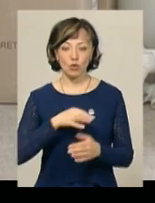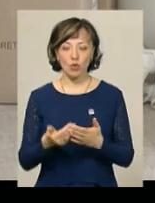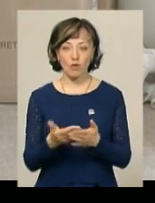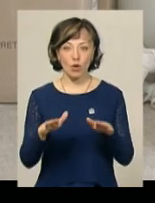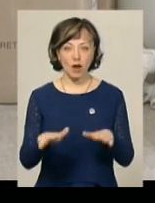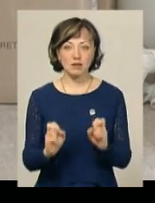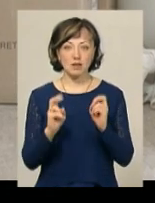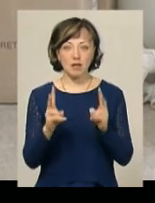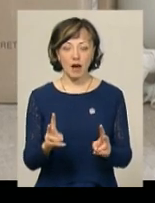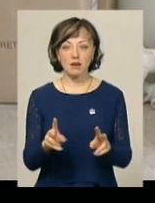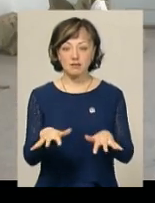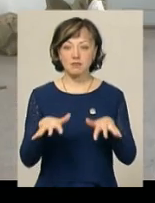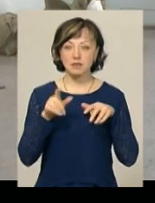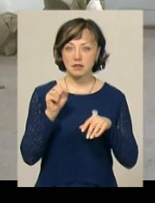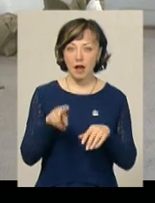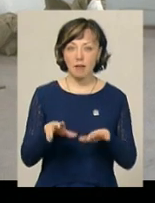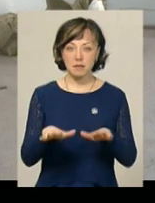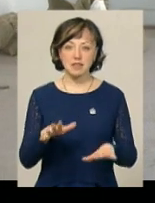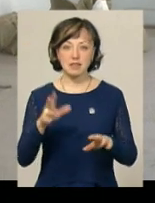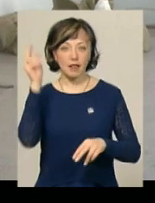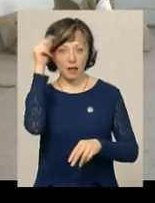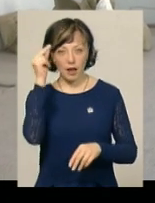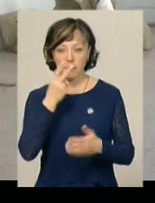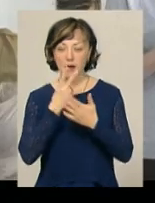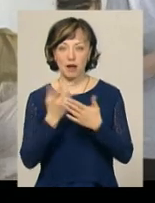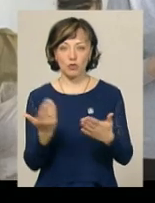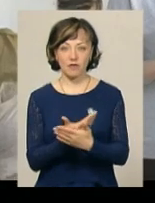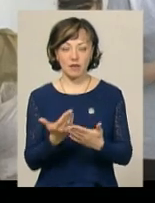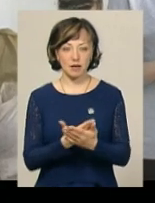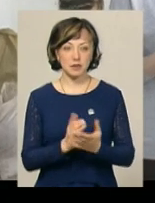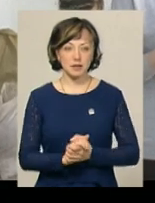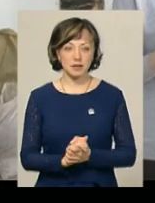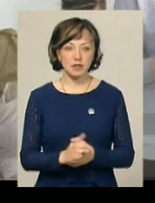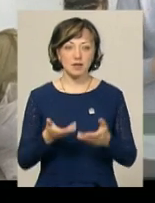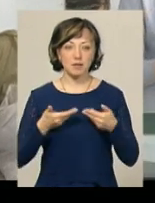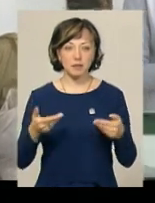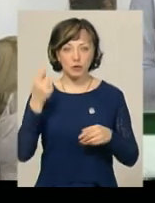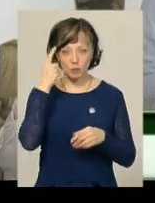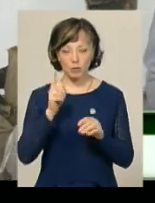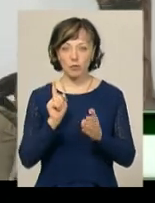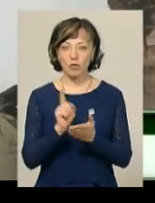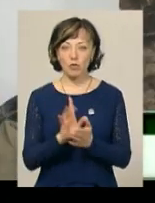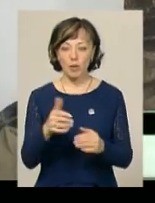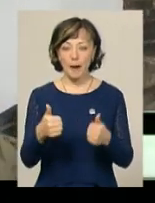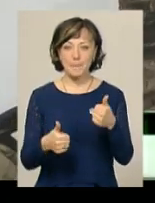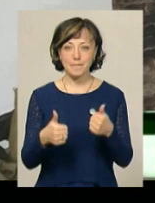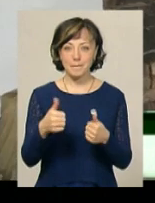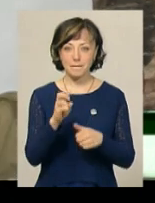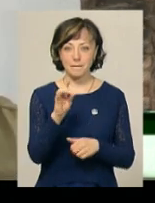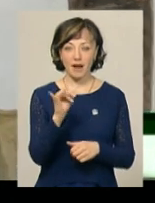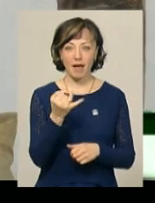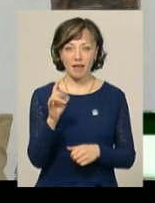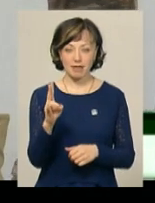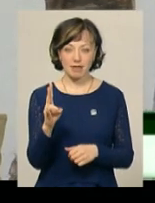локацію як актову залу, місце для тренінгів і перегляду фільмів. Ми думаємо, що будуть брейн-ринги, обов'язково це такі